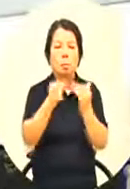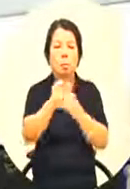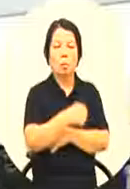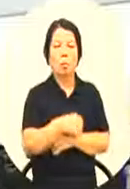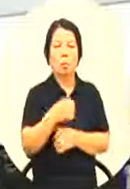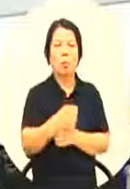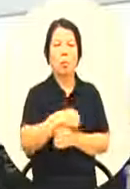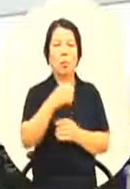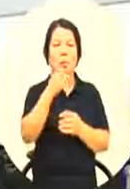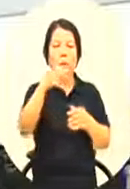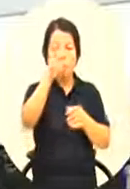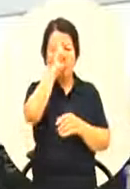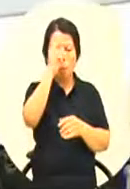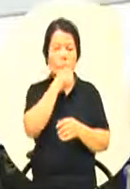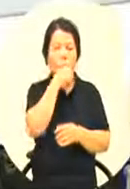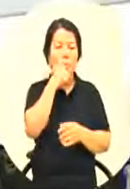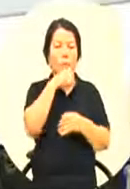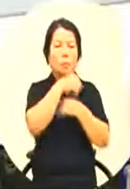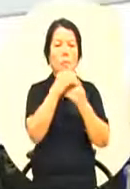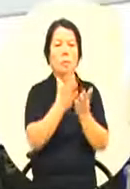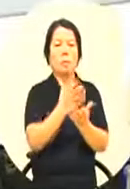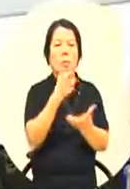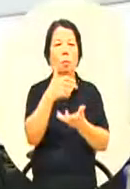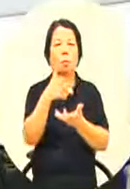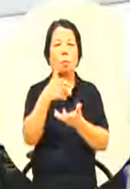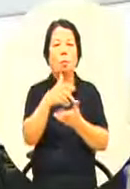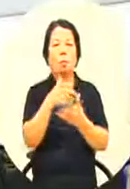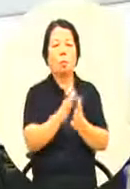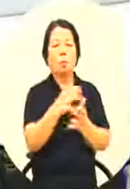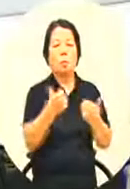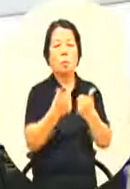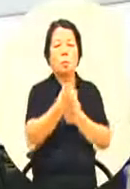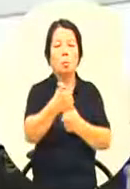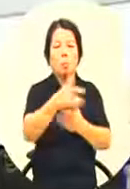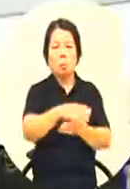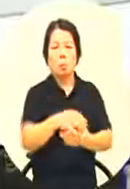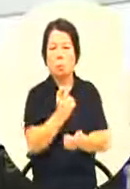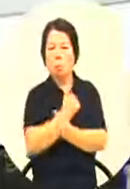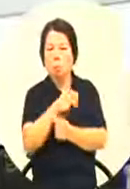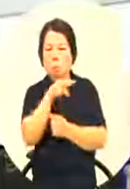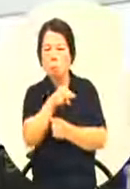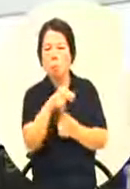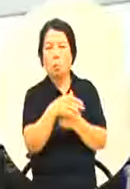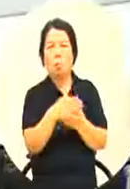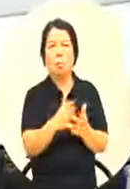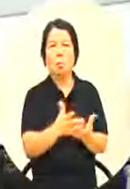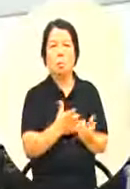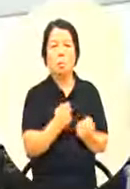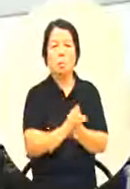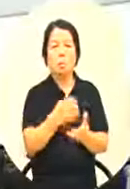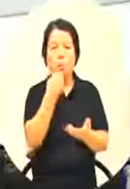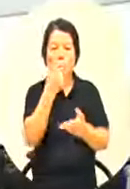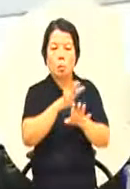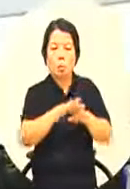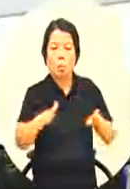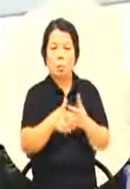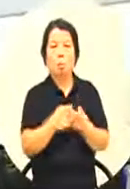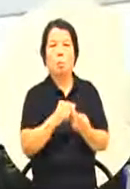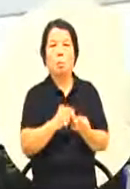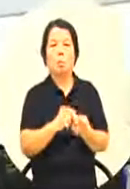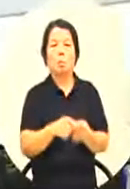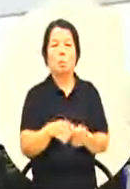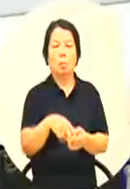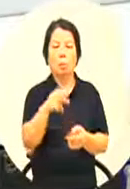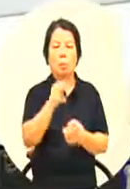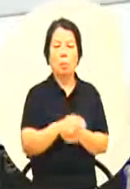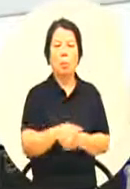发了很多位议会同仁呢我们的关注那我们在注重一个食安在注重一个营养